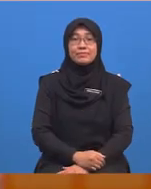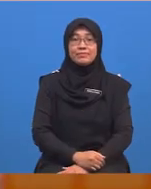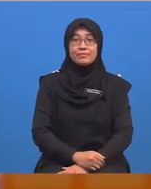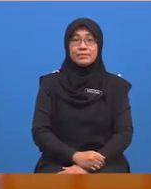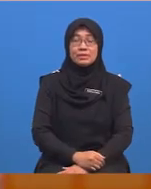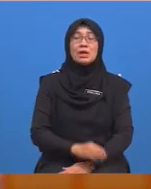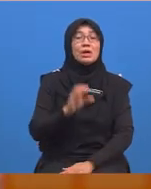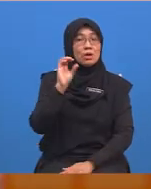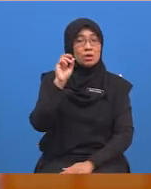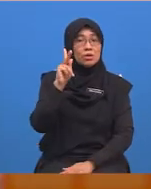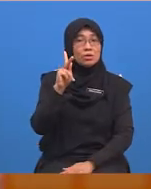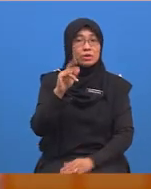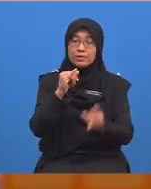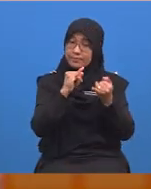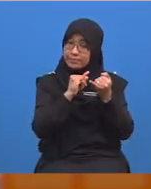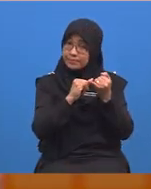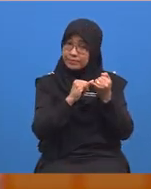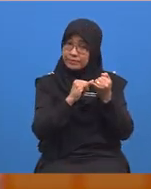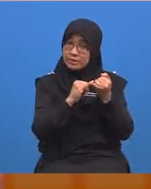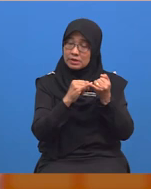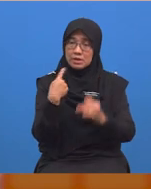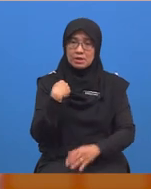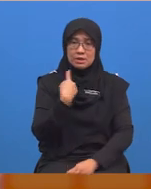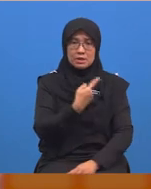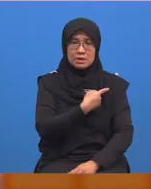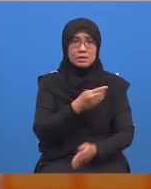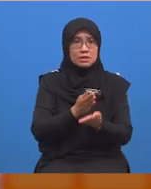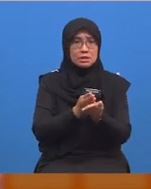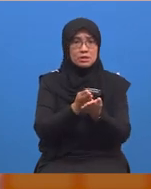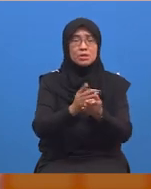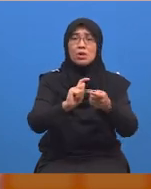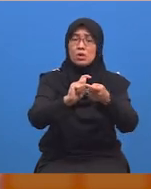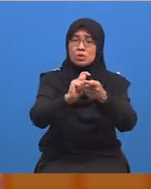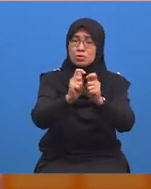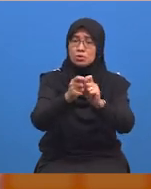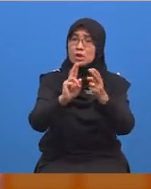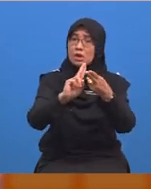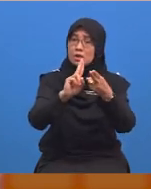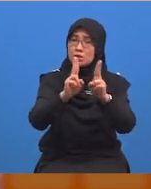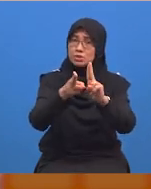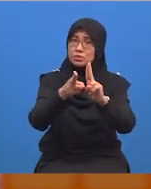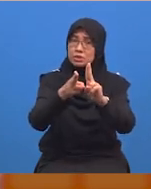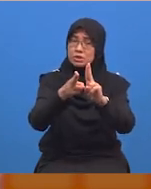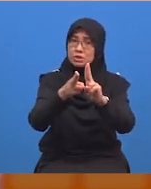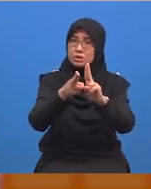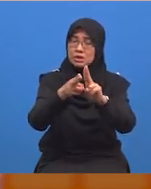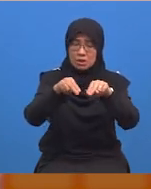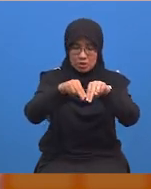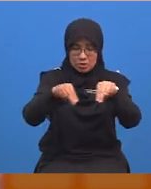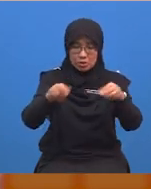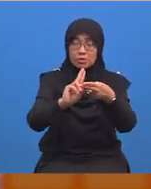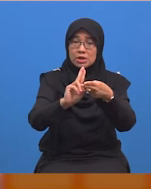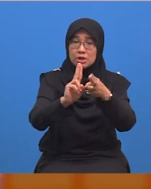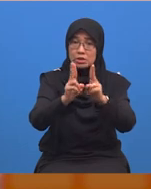Baiklah, akhir sekali, kita teruskan dengan pertukaran unit yang melibatkan ukuran unit